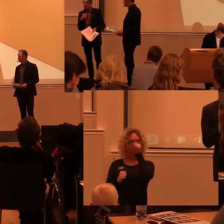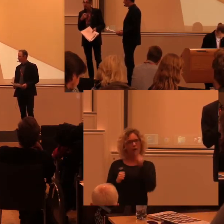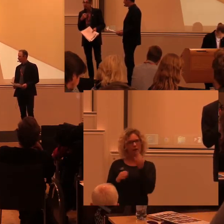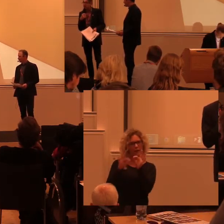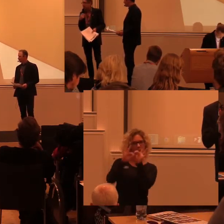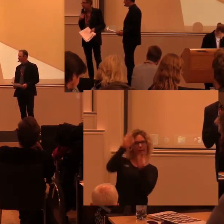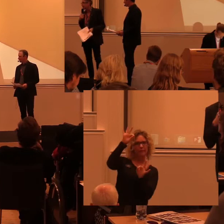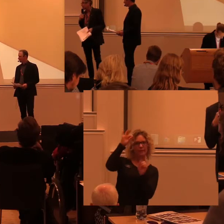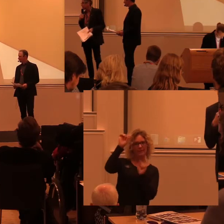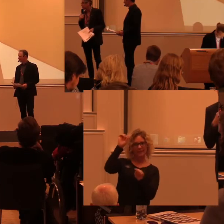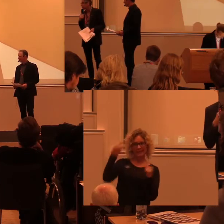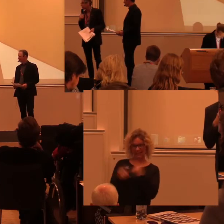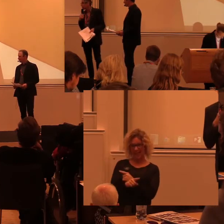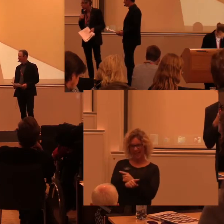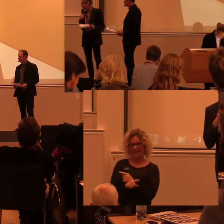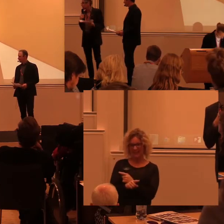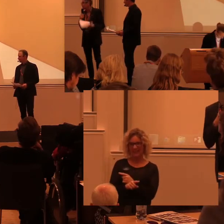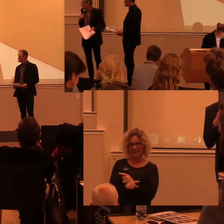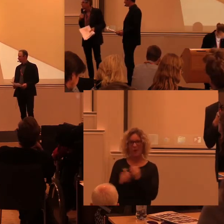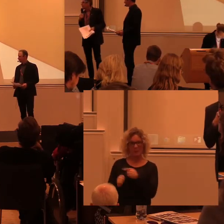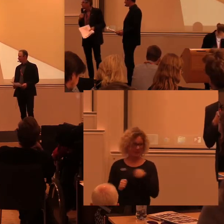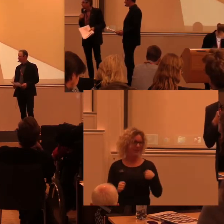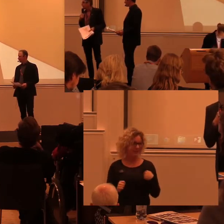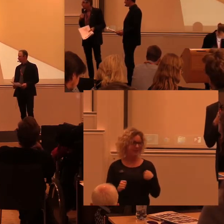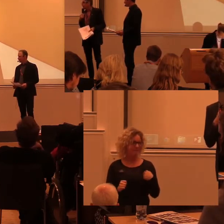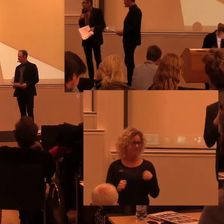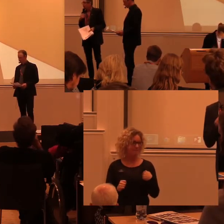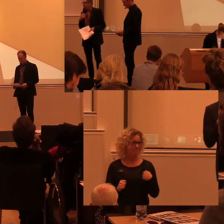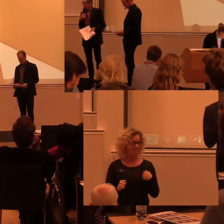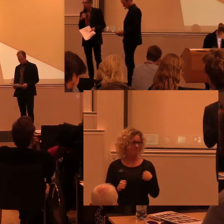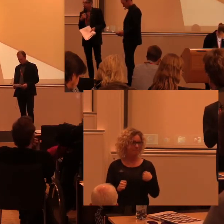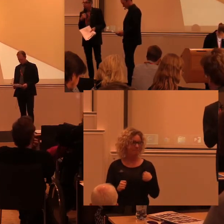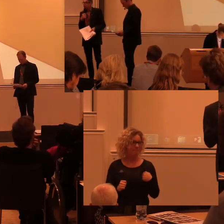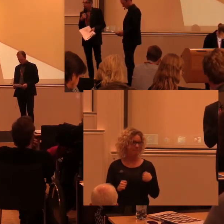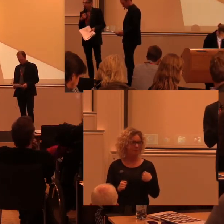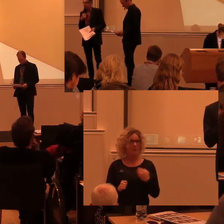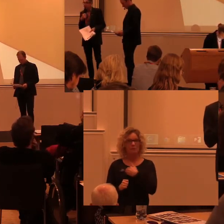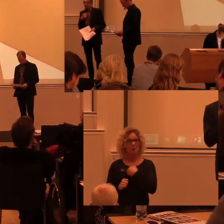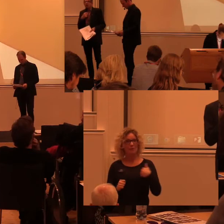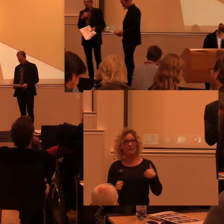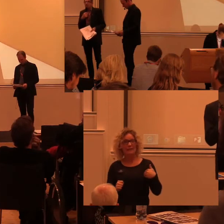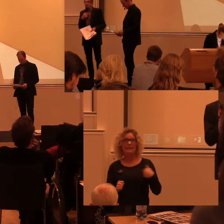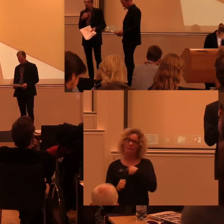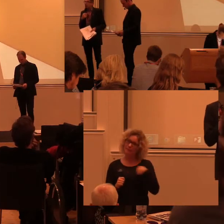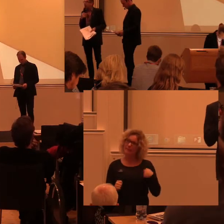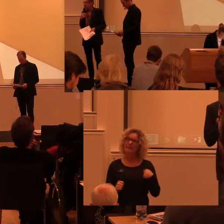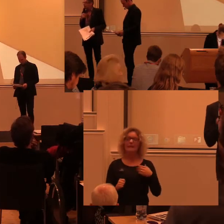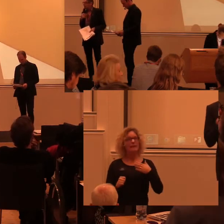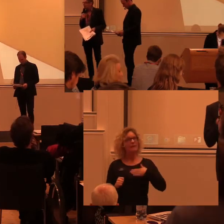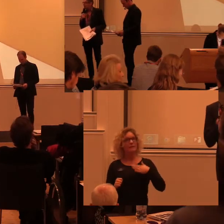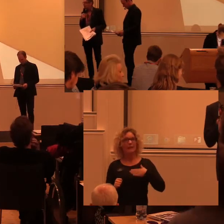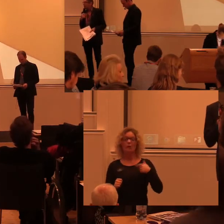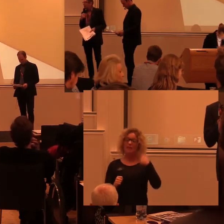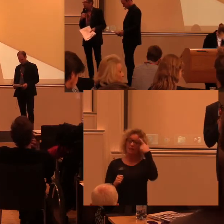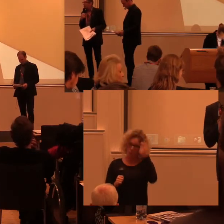lite, lite grann till att mer likna ett utropstecken. För det är vår absoluta inriktning att vi har allt